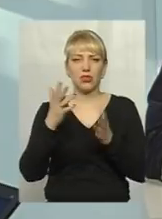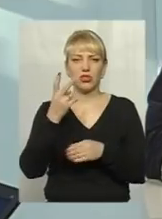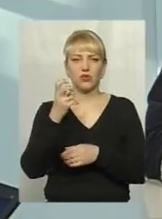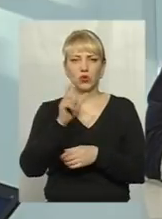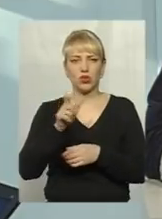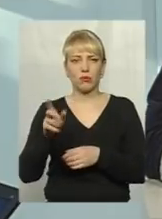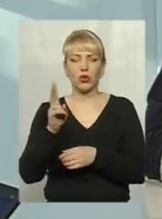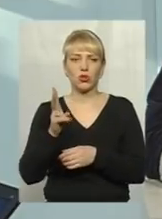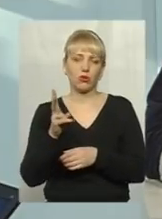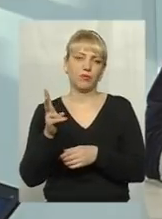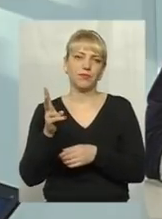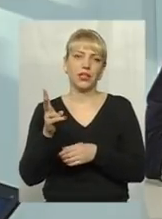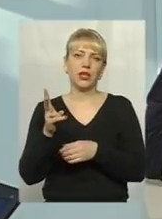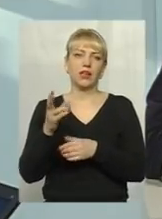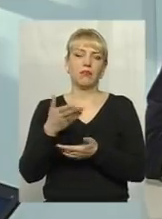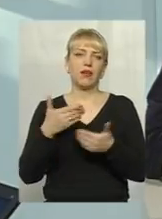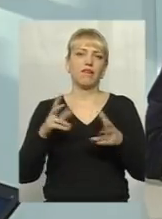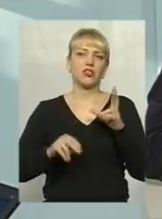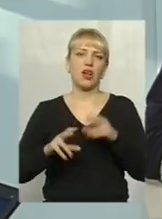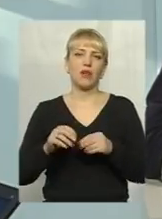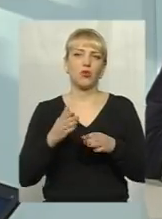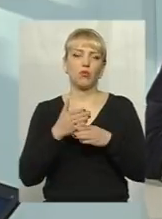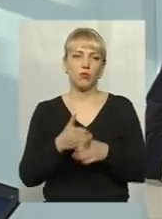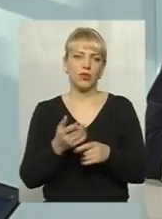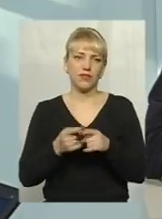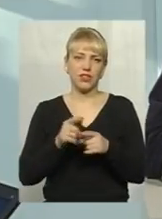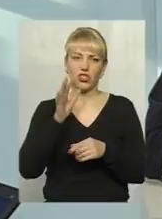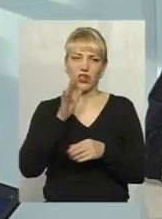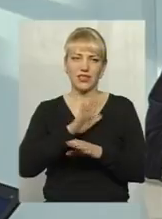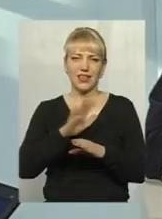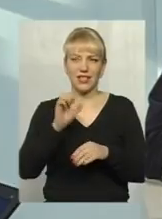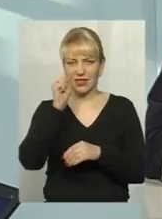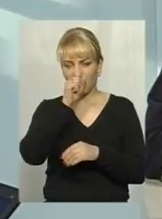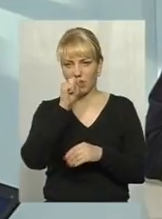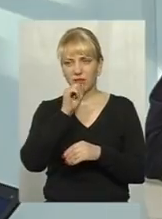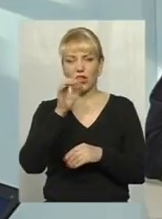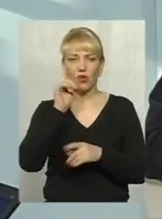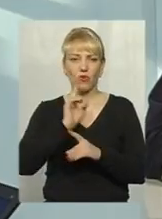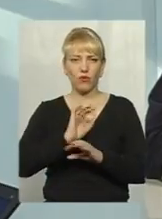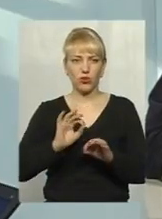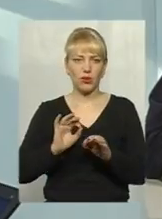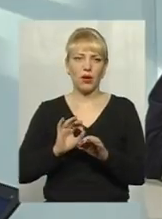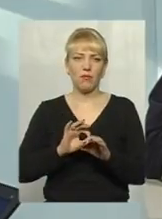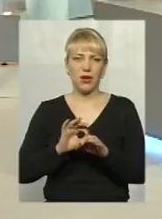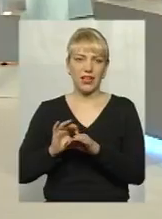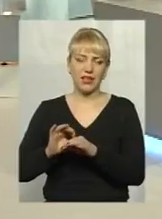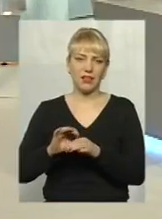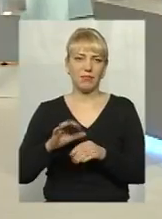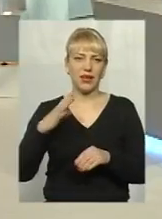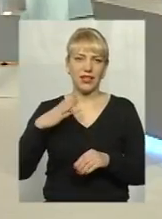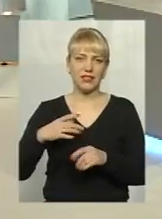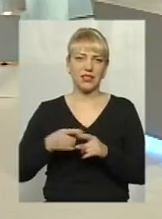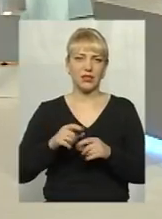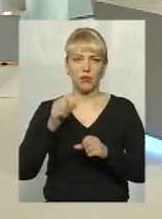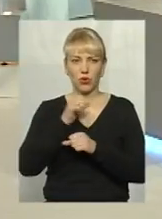яким ми вважаємо, що ми допомогли в цей час не замерзнути і комфортніше перенести ці люті морози. В